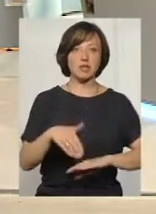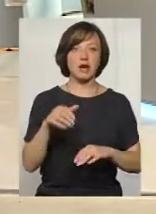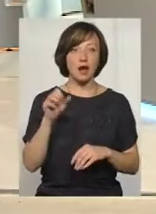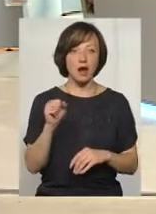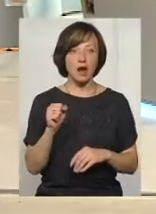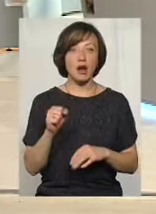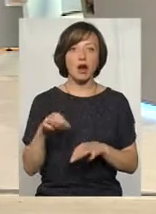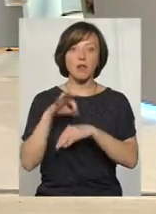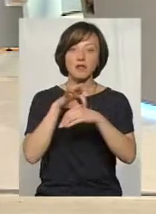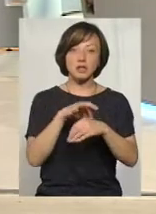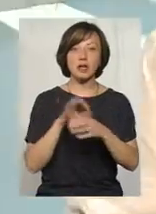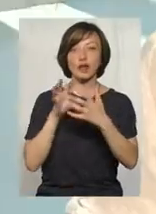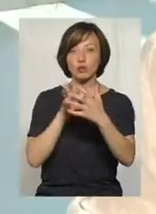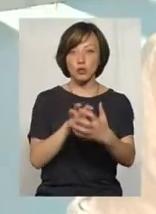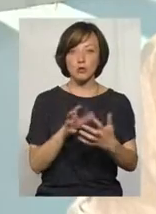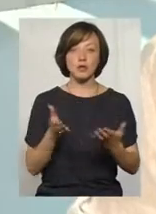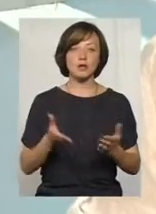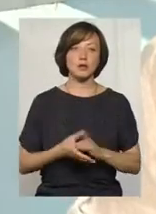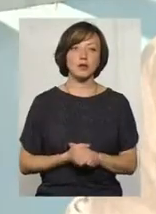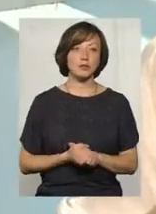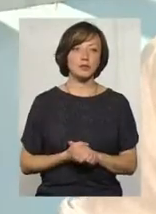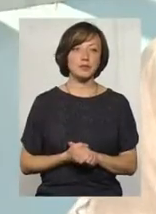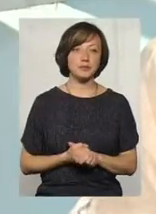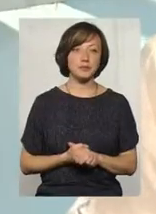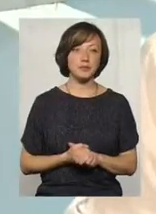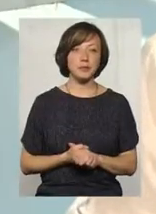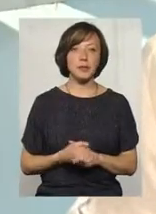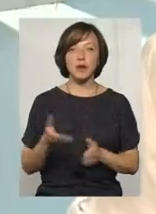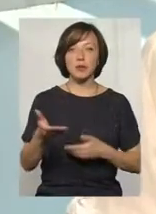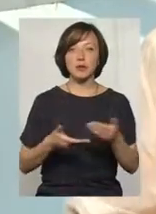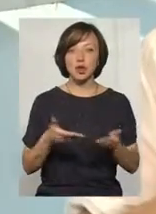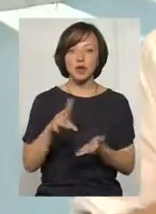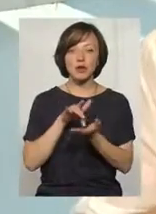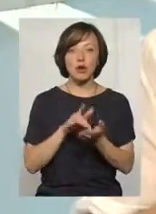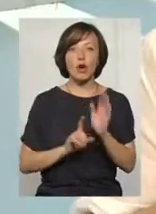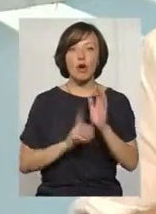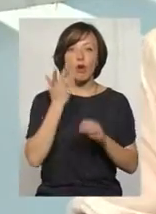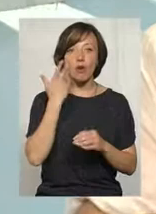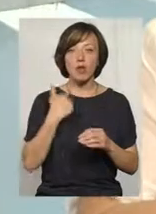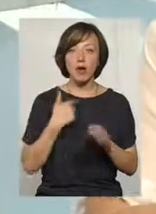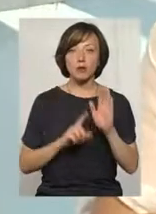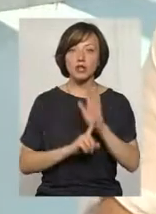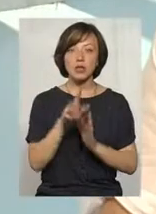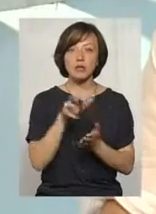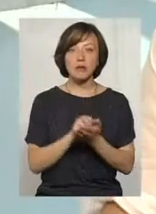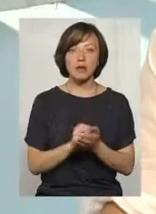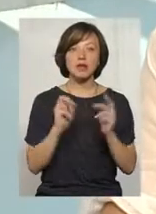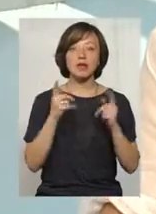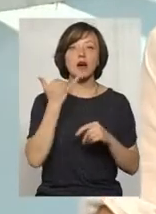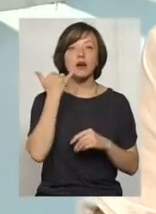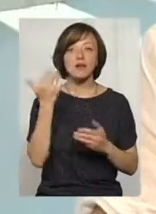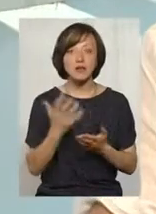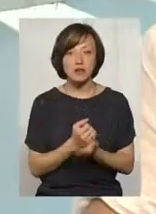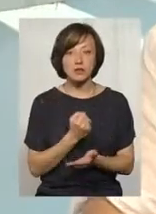а повести автобусом, провести, хай проведуть їх пішохідну екскурсію. Коли я почала займатися тим, як визвонити,